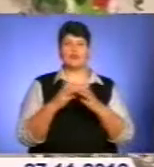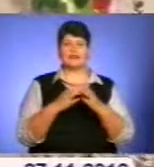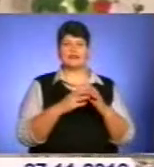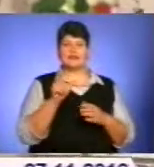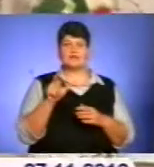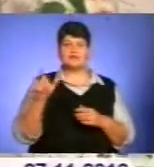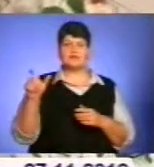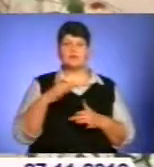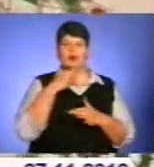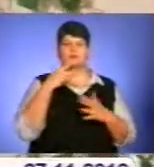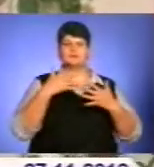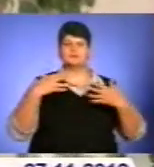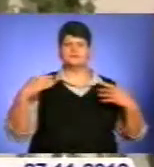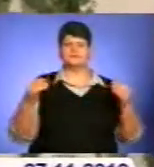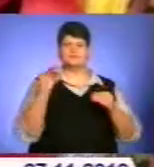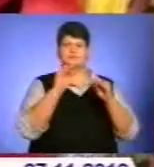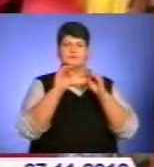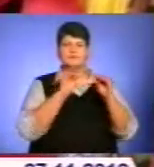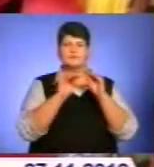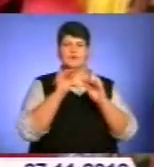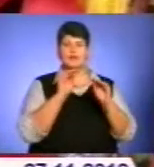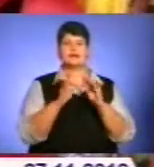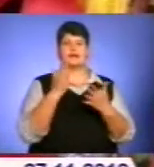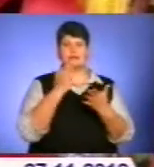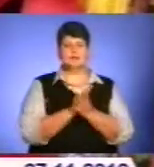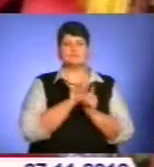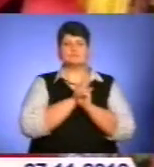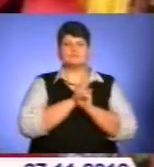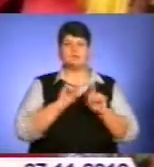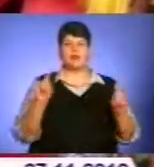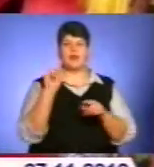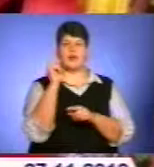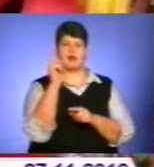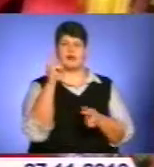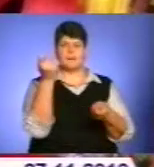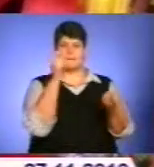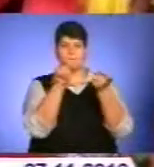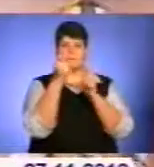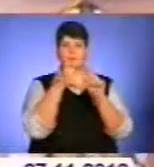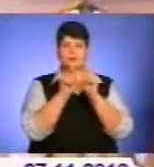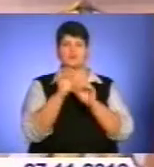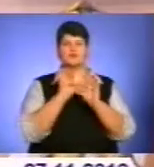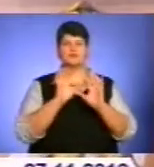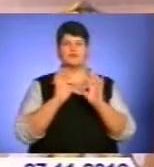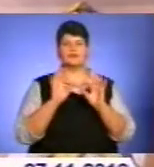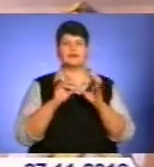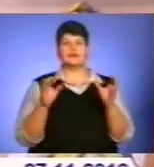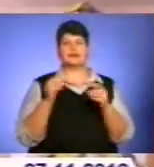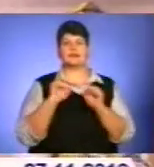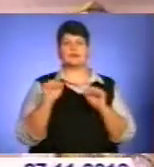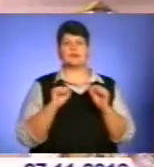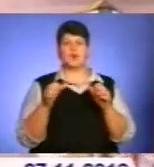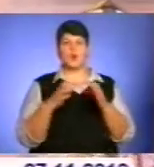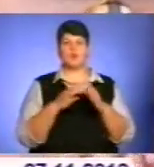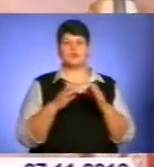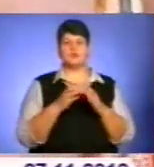цікавих колекцій, створених власноруч. Та споміж усіх вирізняються ляльки-мотанки. Як розповідає керівник гуртків Леся Нечко,